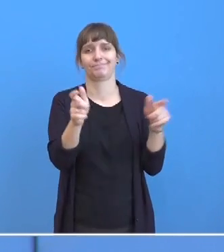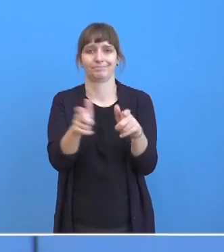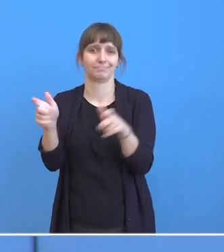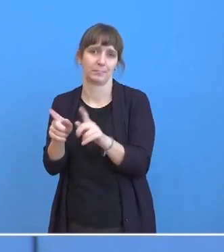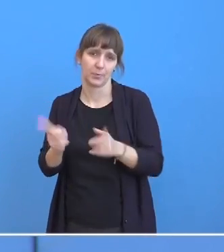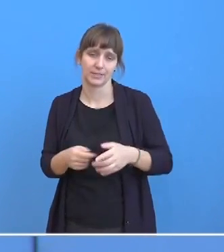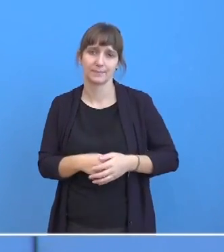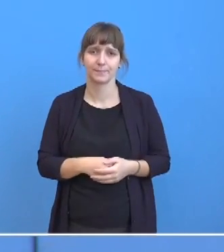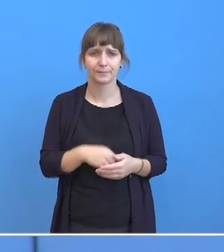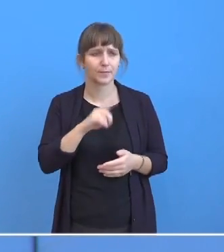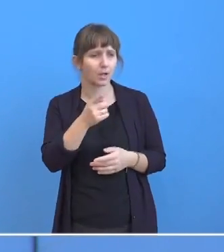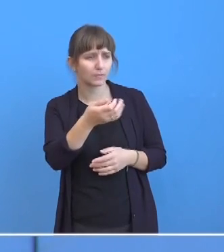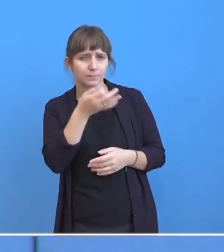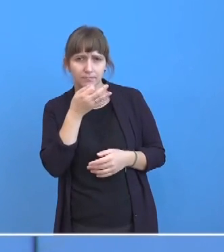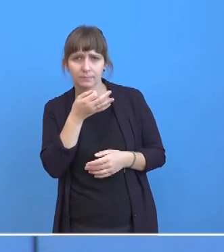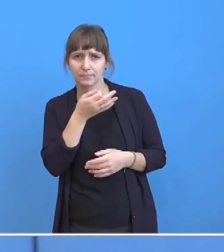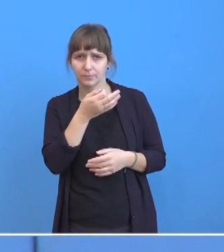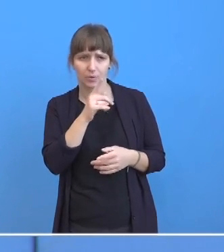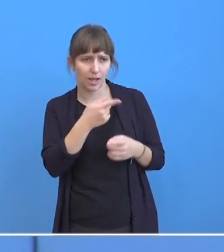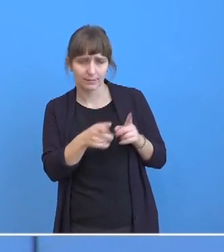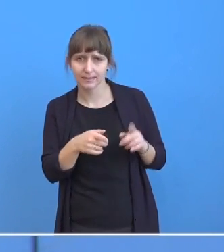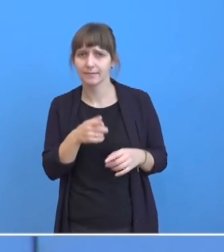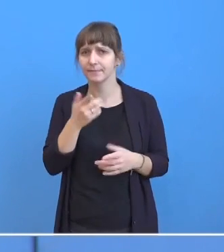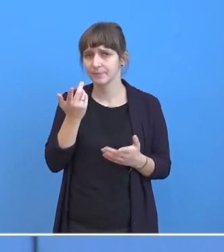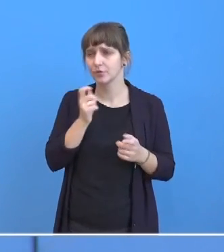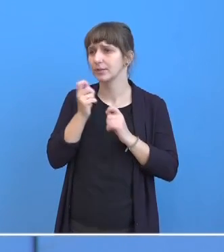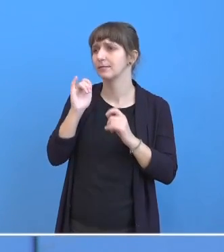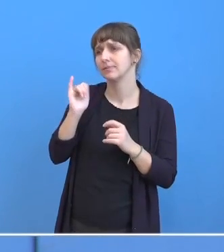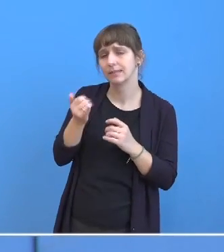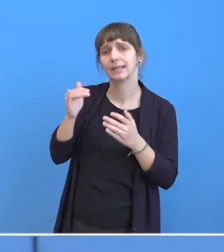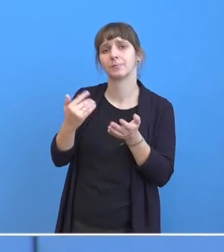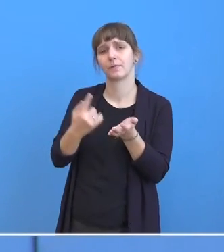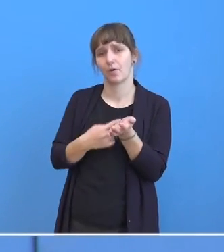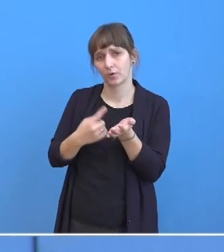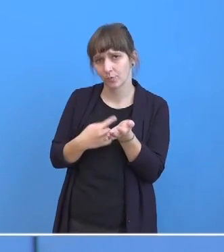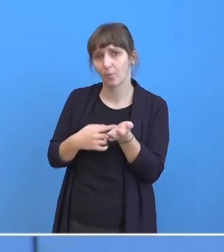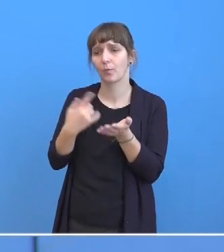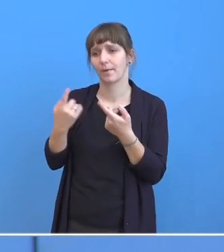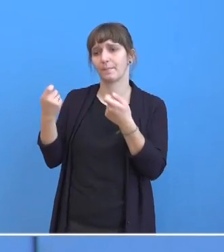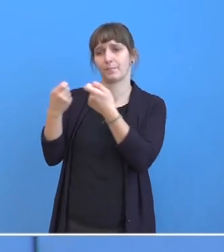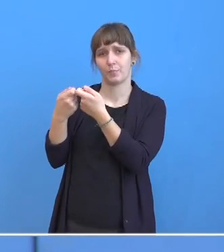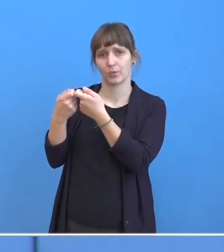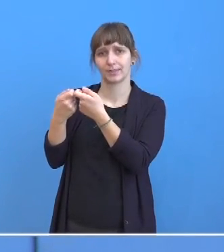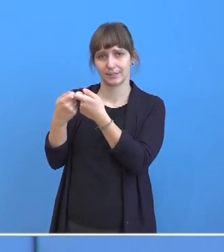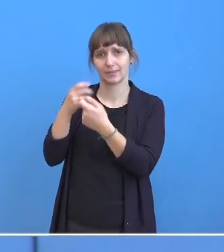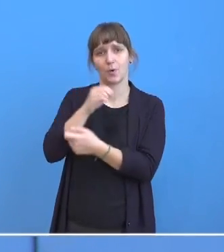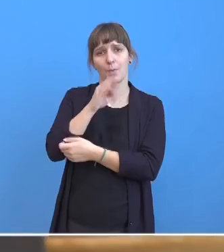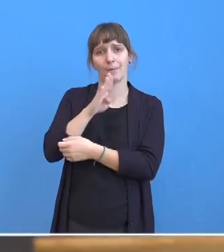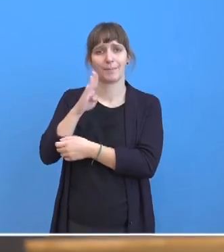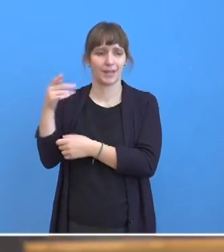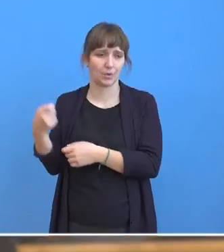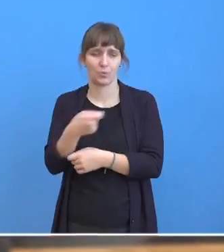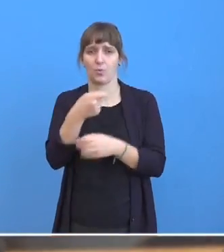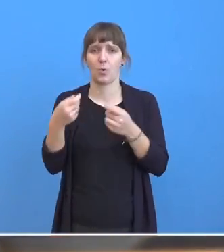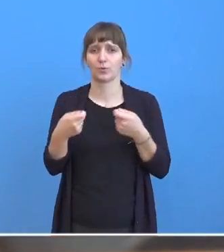Sie hatten noch eine Frage zum ÖGD. Die Frage ist, also es gibt die Forderung, dass es Unterstützung vom Bund gibt für den ÖGD. Und woher diese